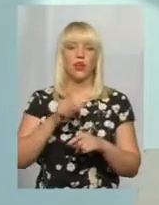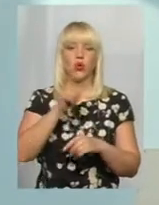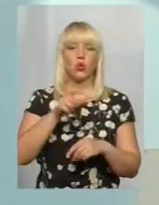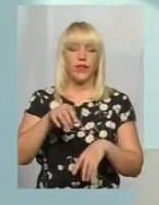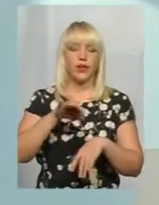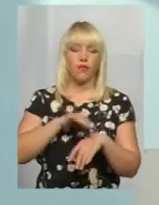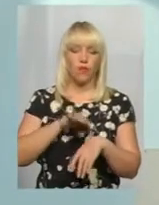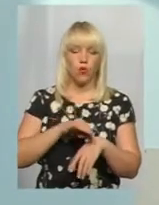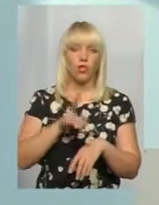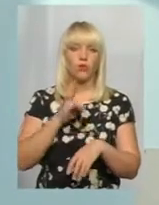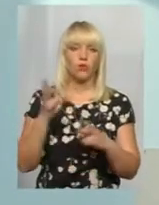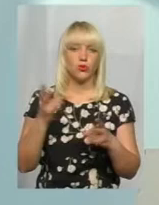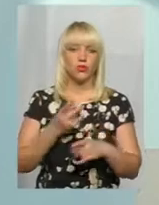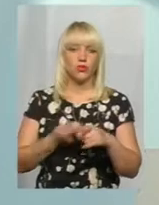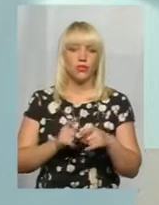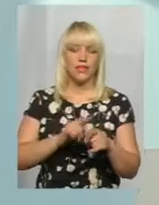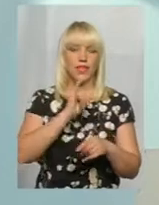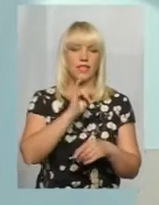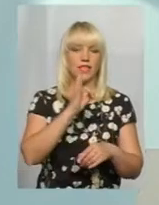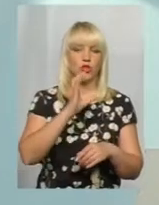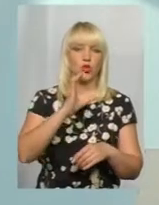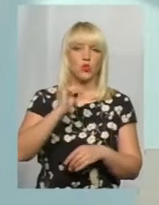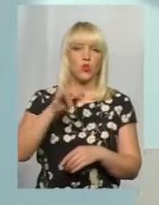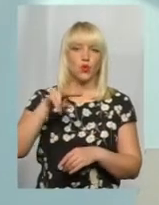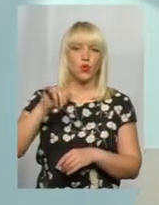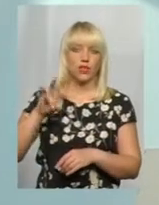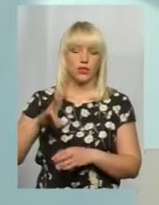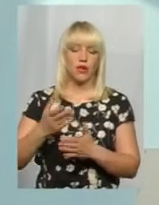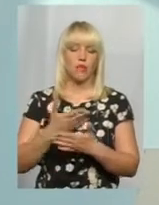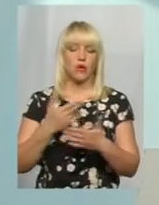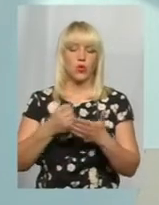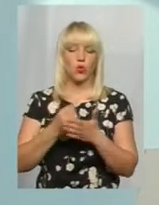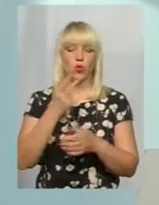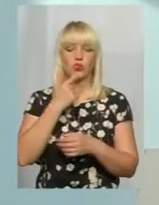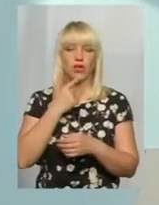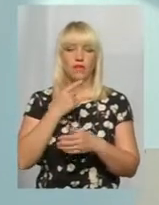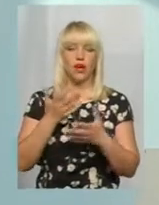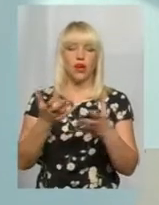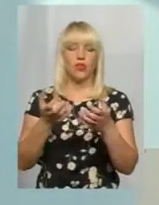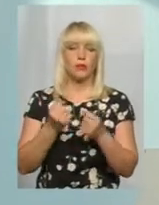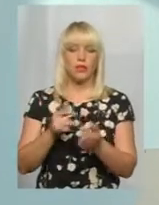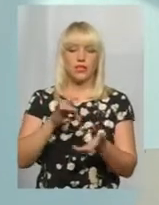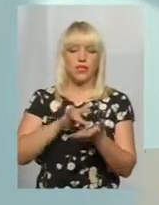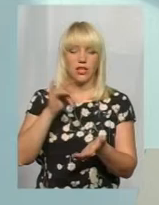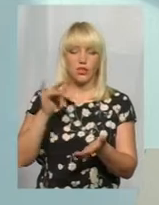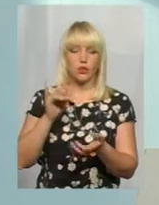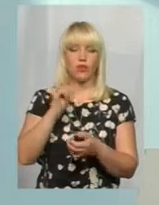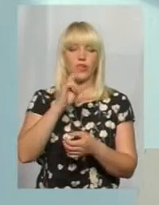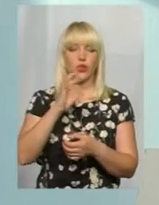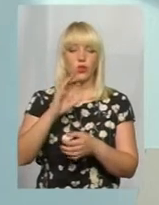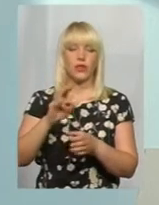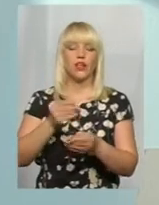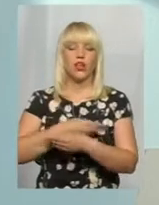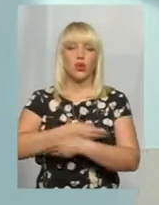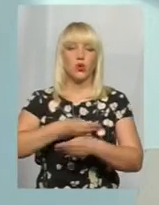До червня місяця ми отримували централізовано препарати інсуліну і роздавали їх в поліклініці пацієнтам.